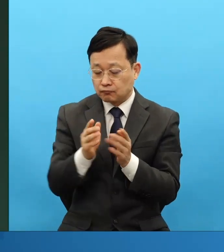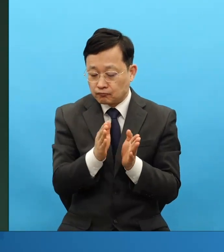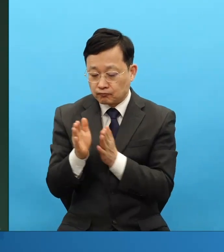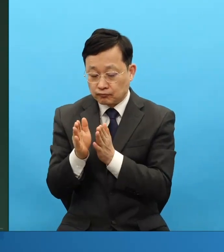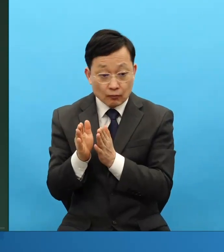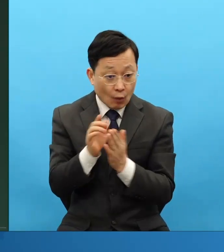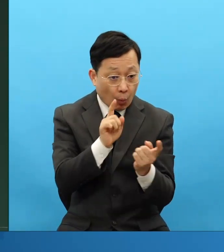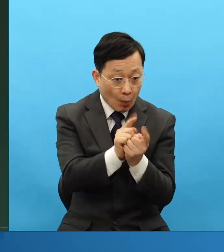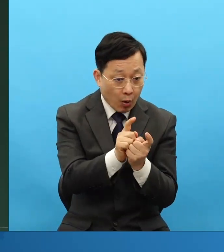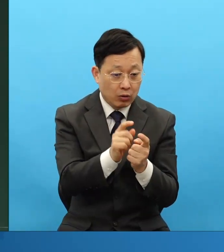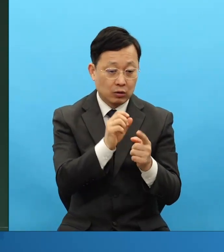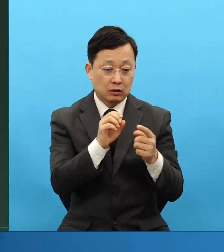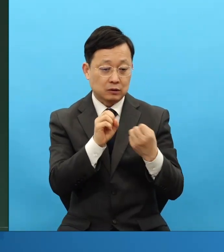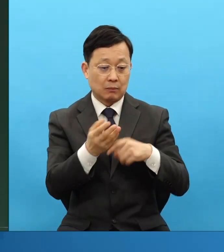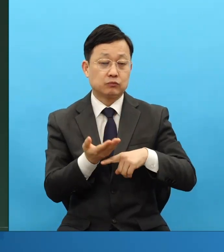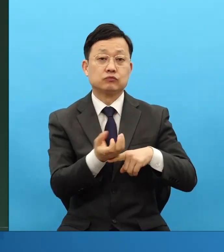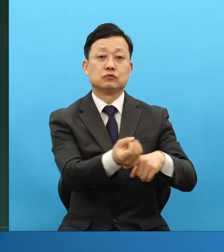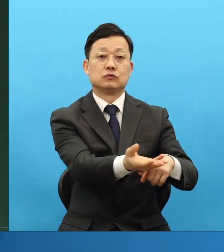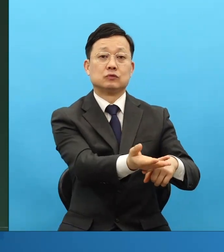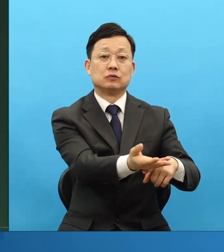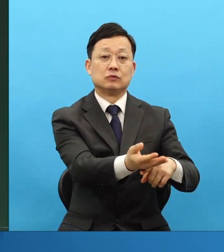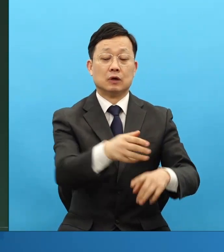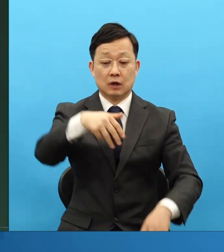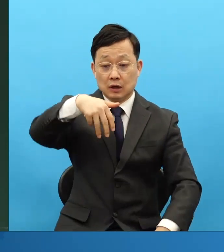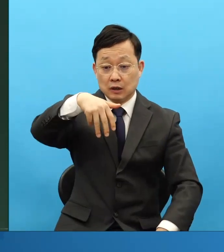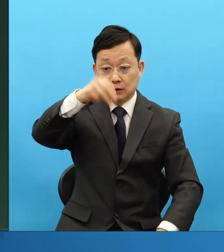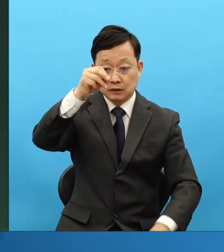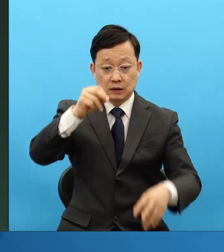성경을 보세요. 최고의 시작의 단어입니다.